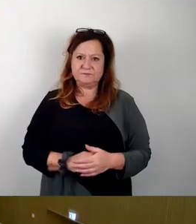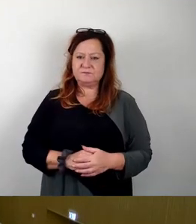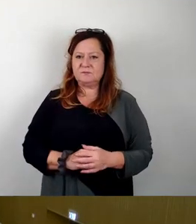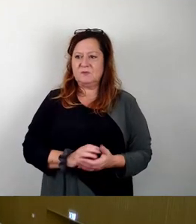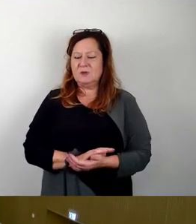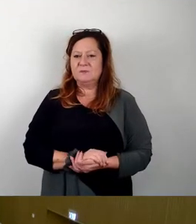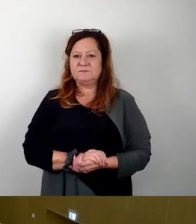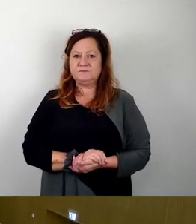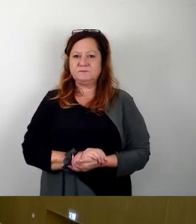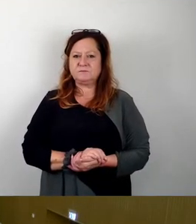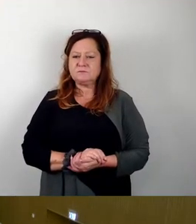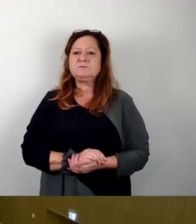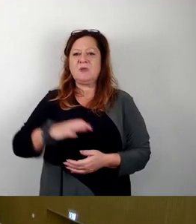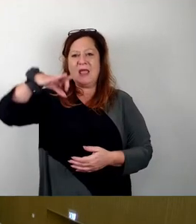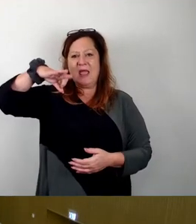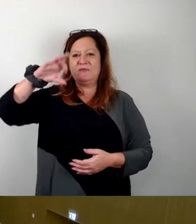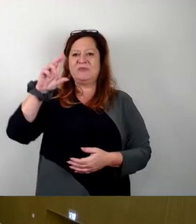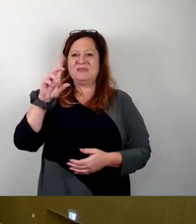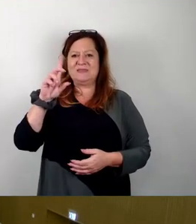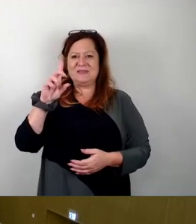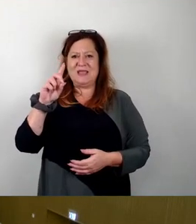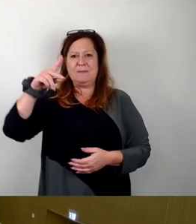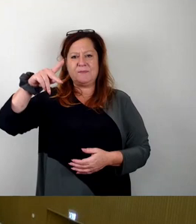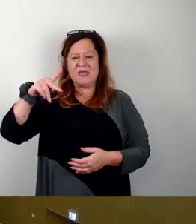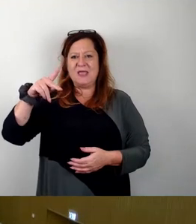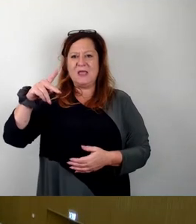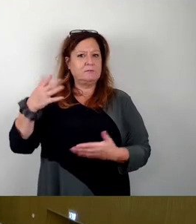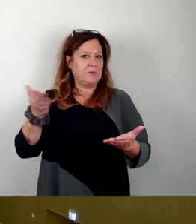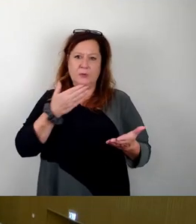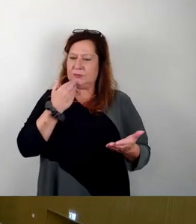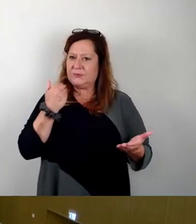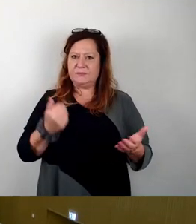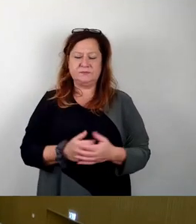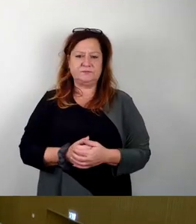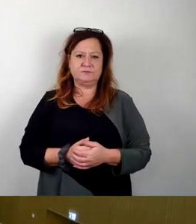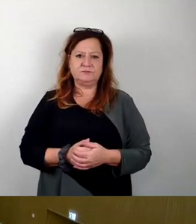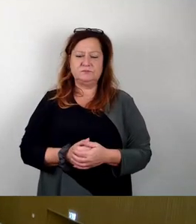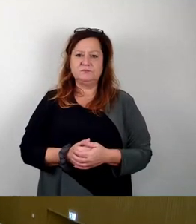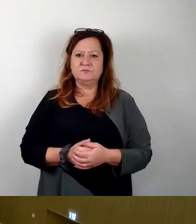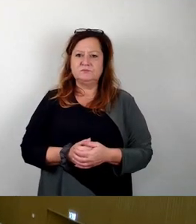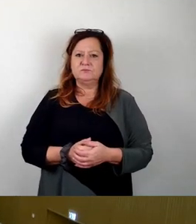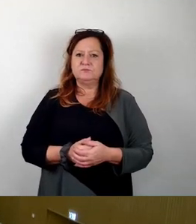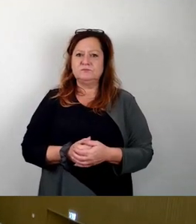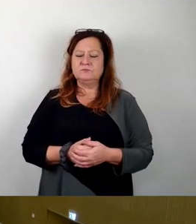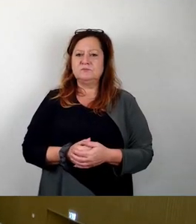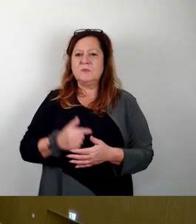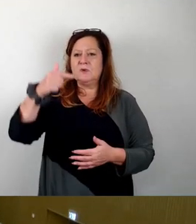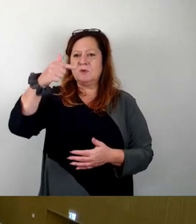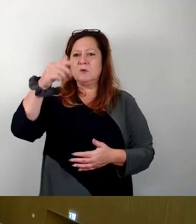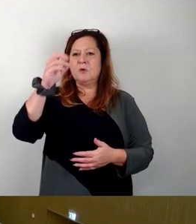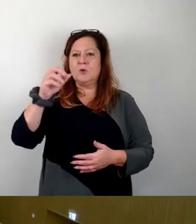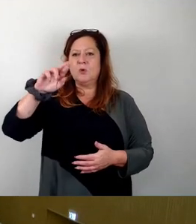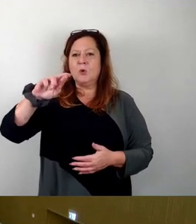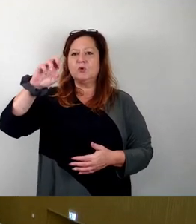Dann wäre FDP-Fraktion kein Bedarf. Dann hat sich Thorsten Nitsche gemeldet, danach Thilo Kießling.